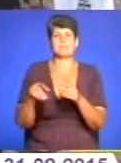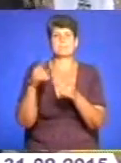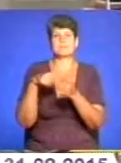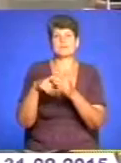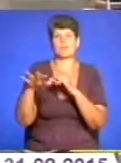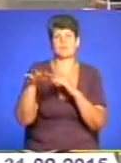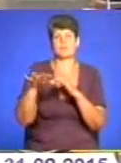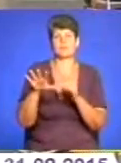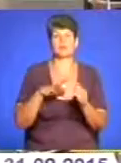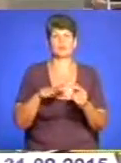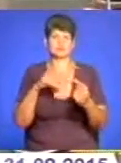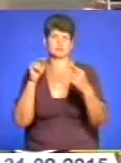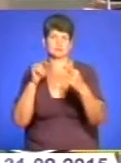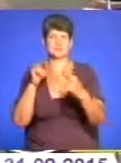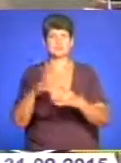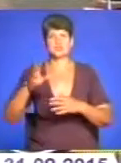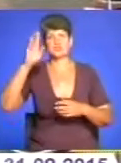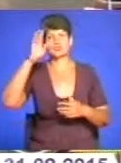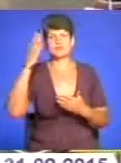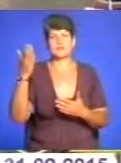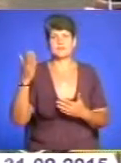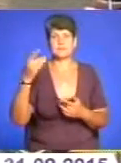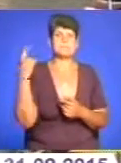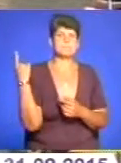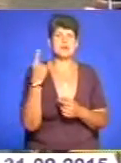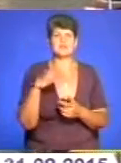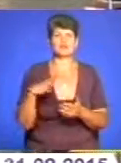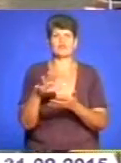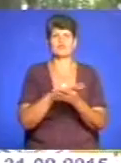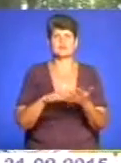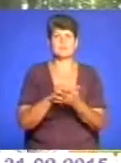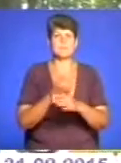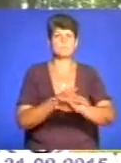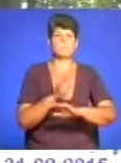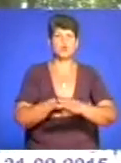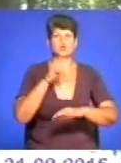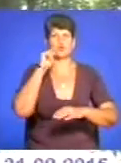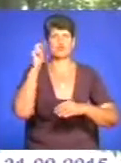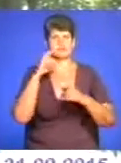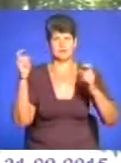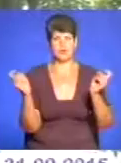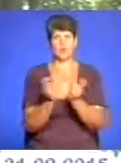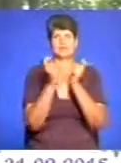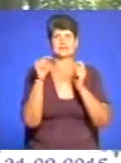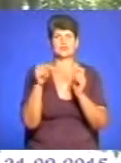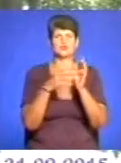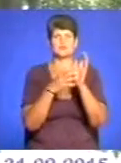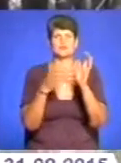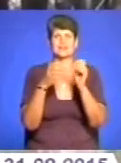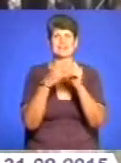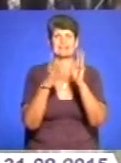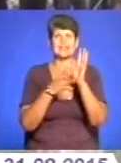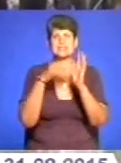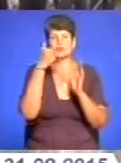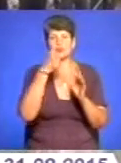завжди був знаком протиріч між державами. Вперше був знищений під час польсько-українського конфлікту 1919 року,